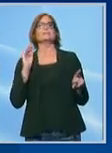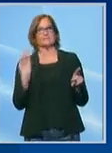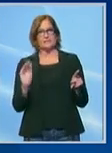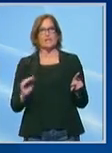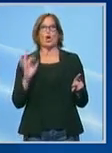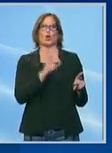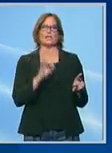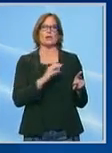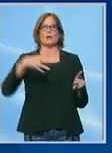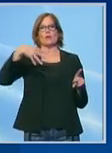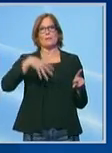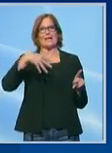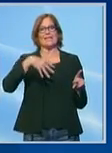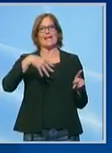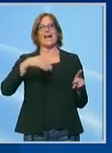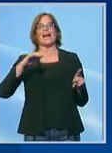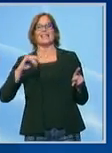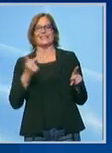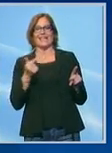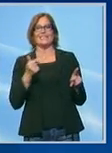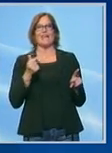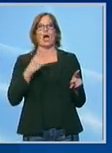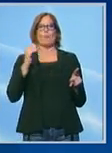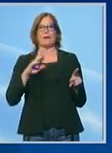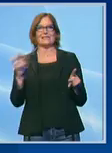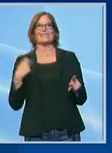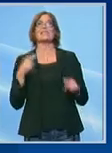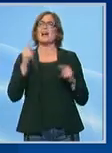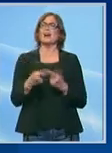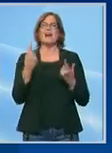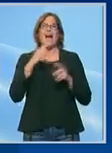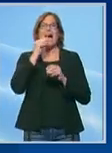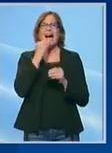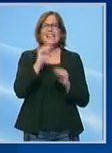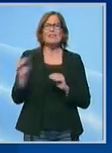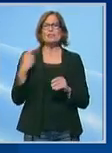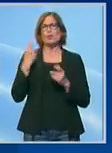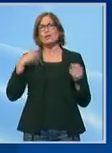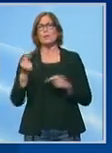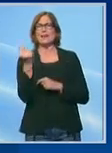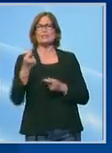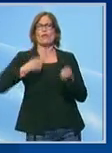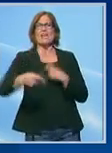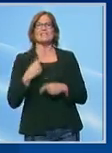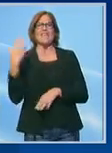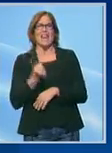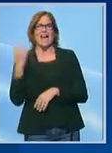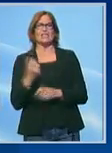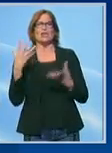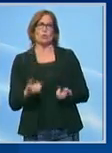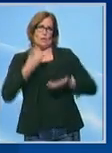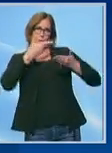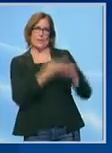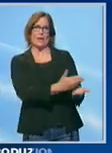'onorevole Maria Teresa Baldini. ...degli allevatori in relazione al prezzo di vendita del latte crudo. L'onorevole Baldini ha facoltà di illustrare la